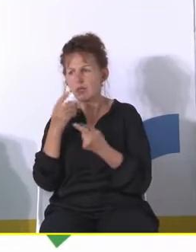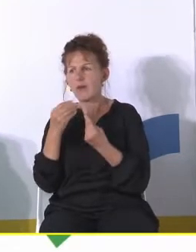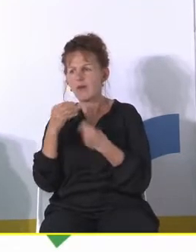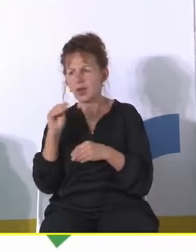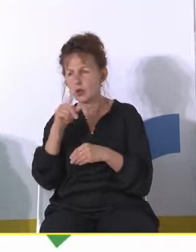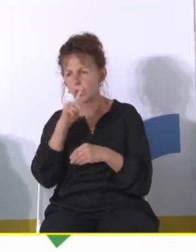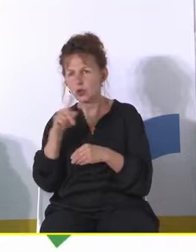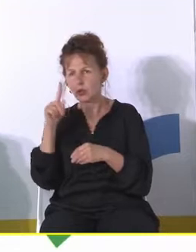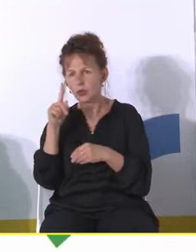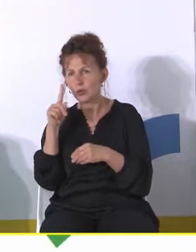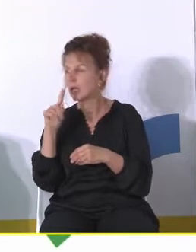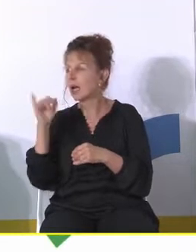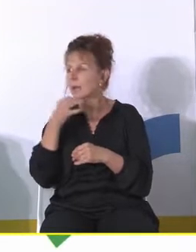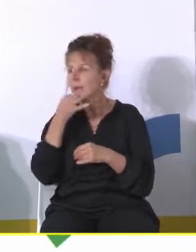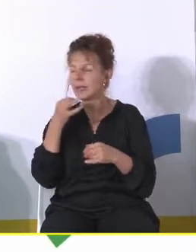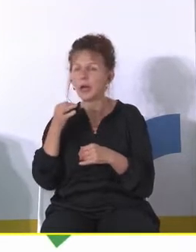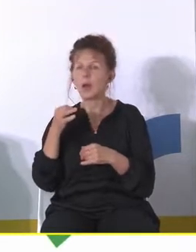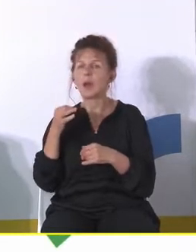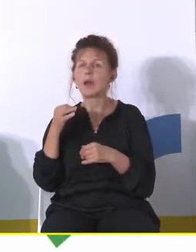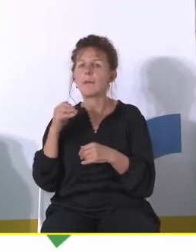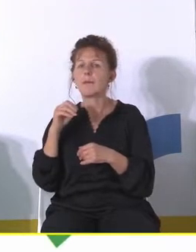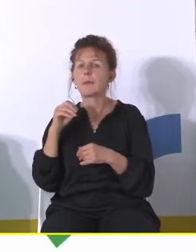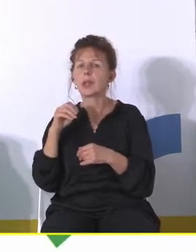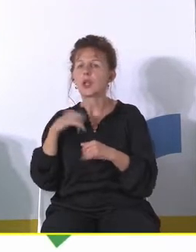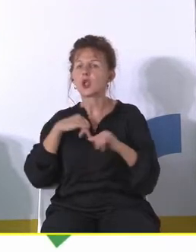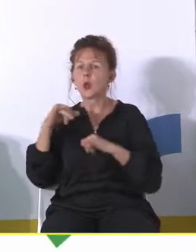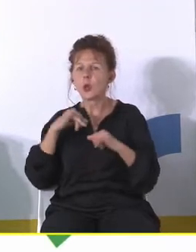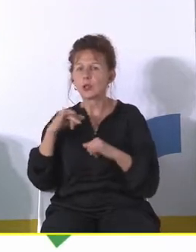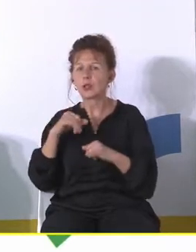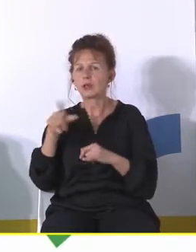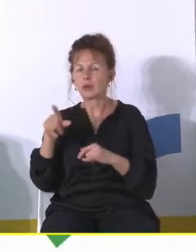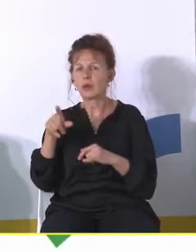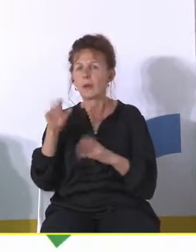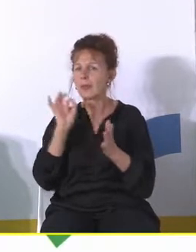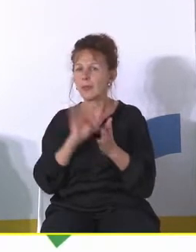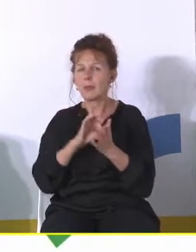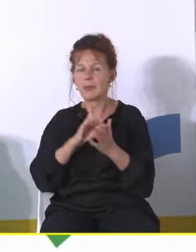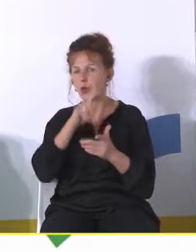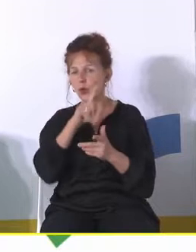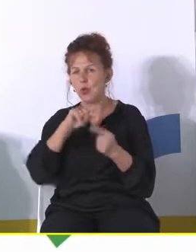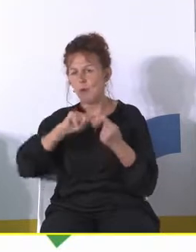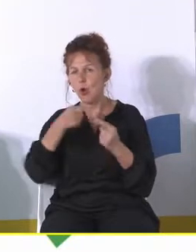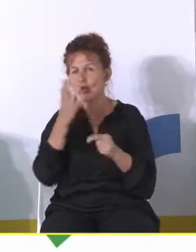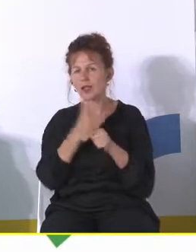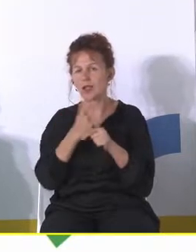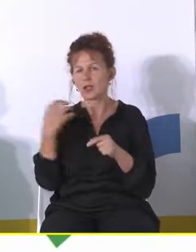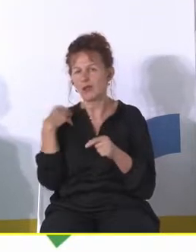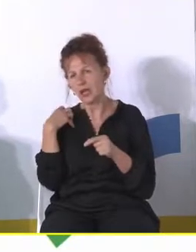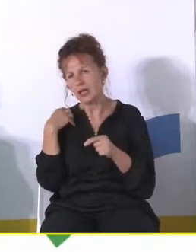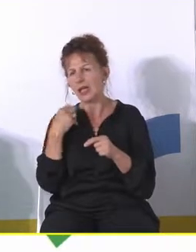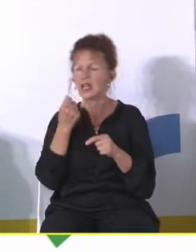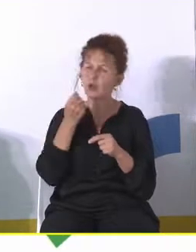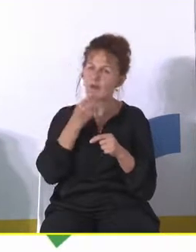ludzi, a jak spytamy pana Pawła myślę większość ludzi jednak rządzących samorządami to są ludzie pewnie po czterdziestce może nawet trochę